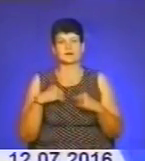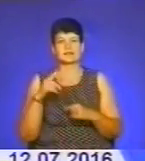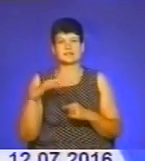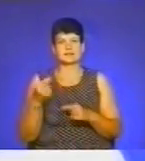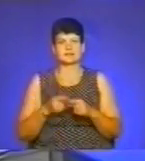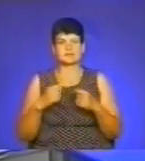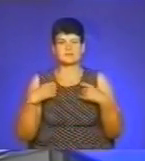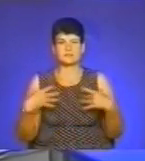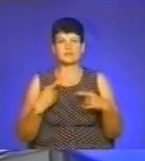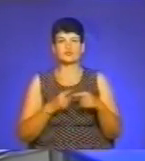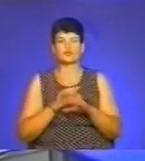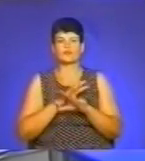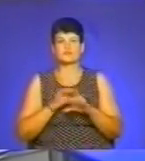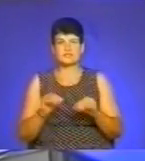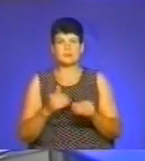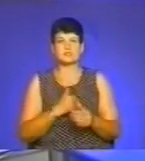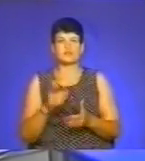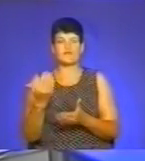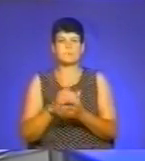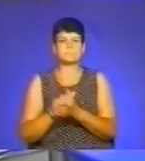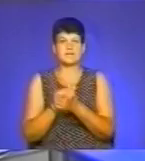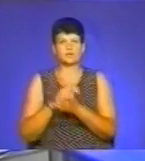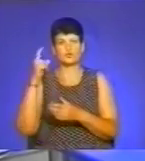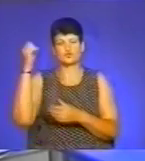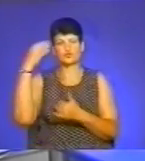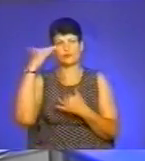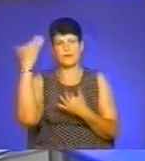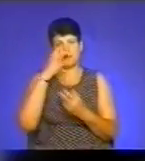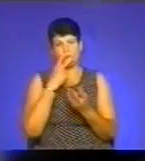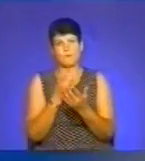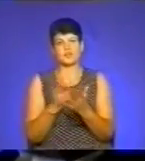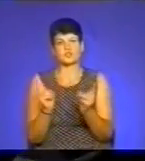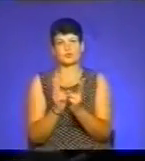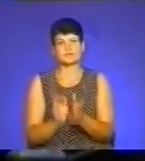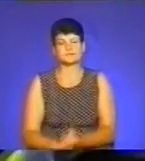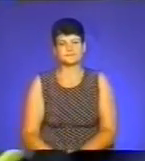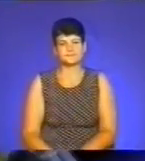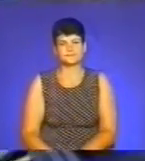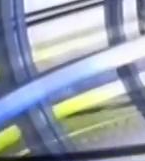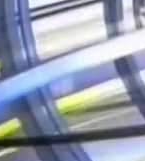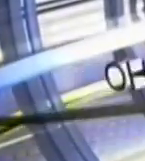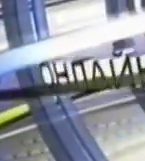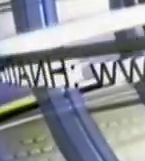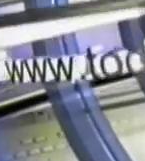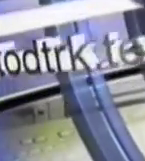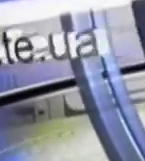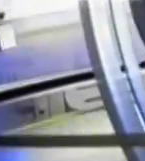На цьому в мене все. Я бажаю вам мирного і сонячного неба. Побачимось! Дякую!